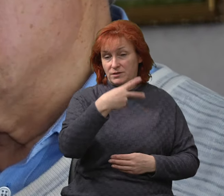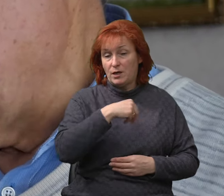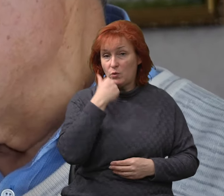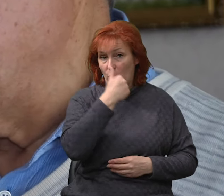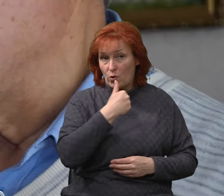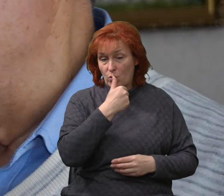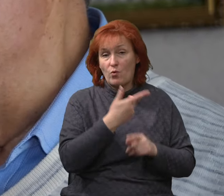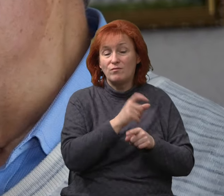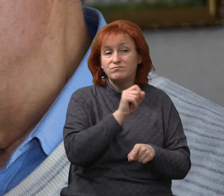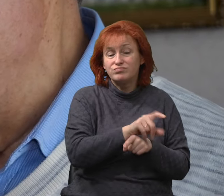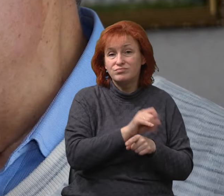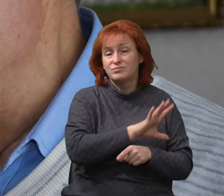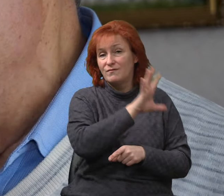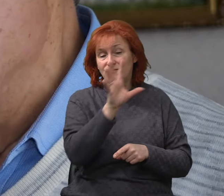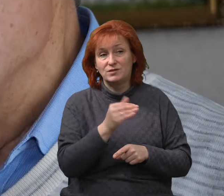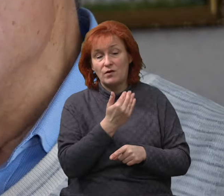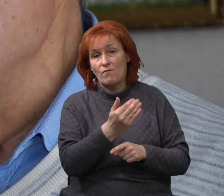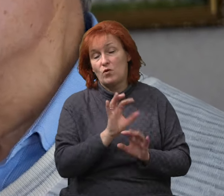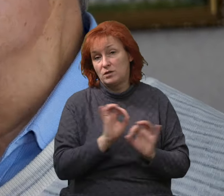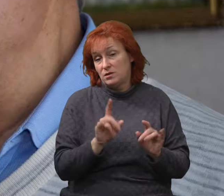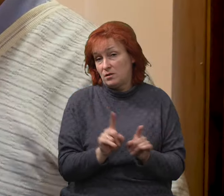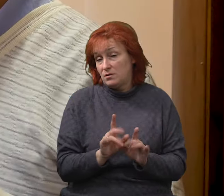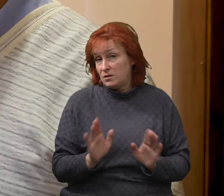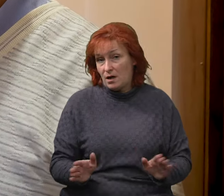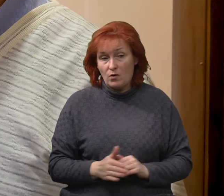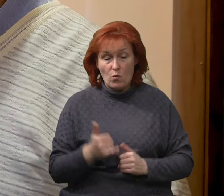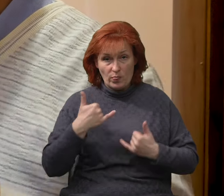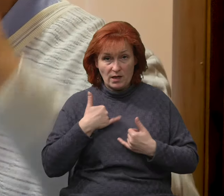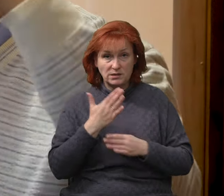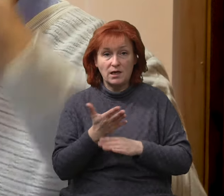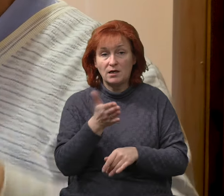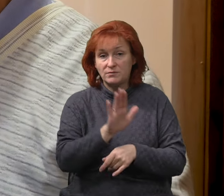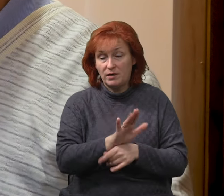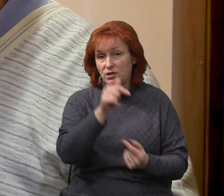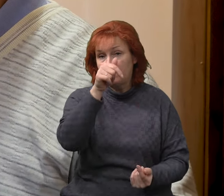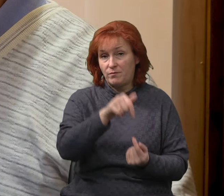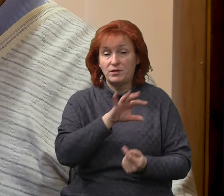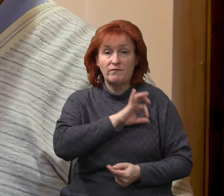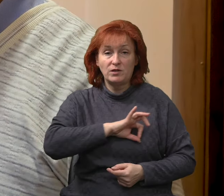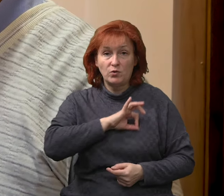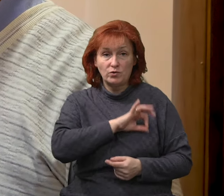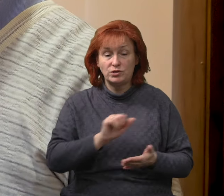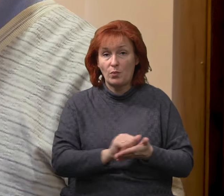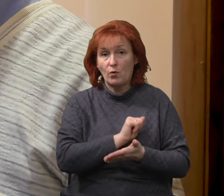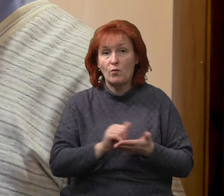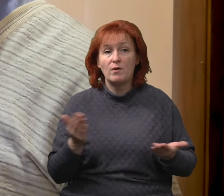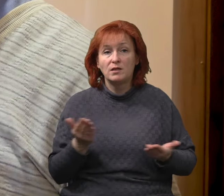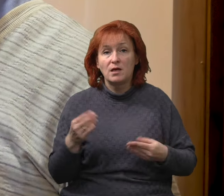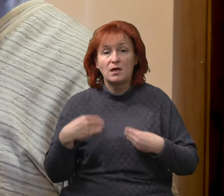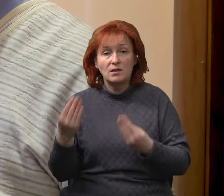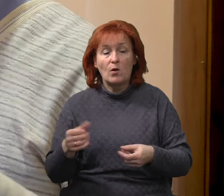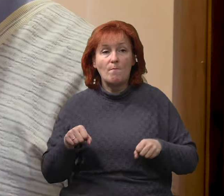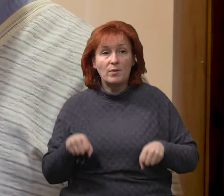які очікують на нього і загалом на експертні комісії, коментує так. У нас розпорядження, відповідно, юридичного документа, який буде